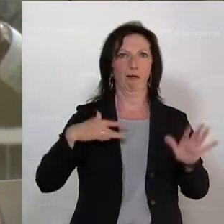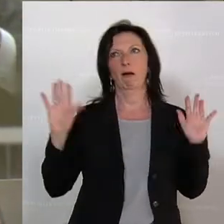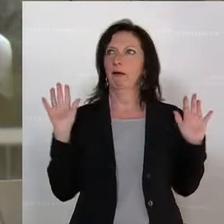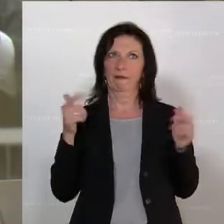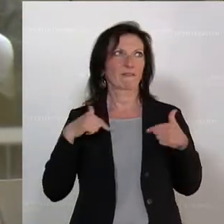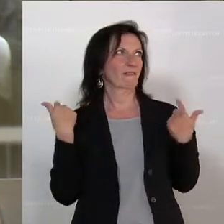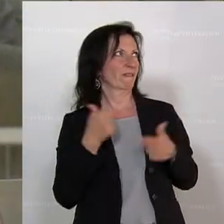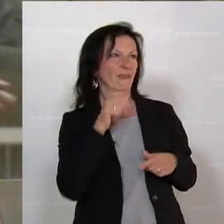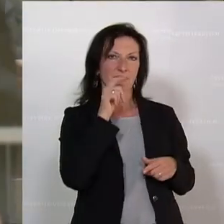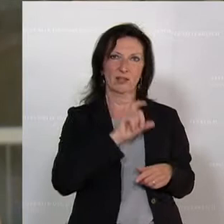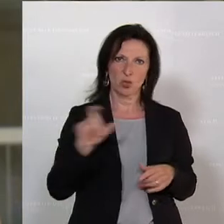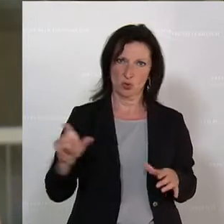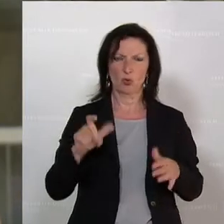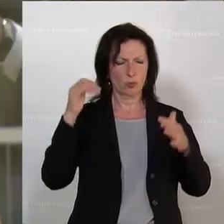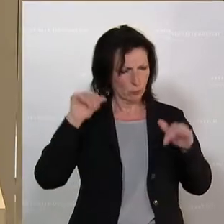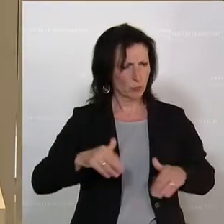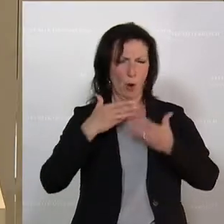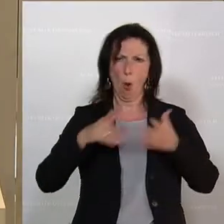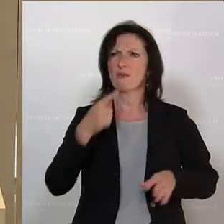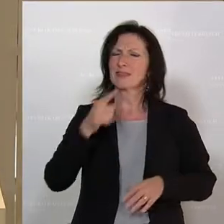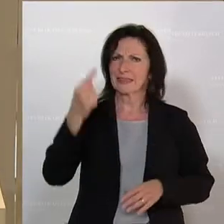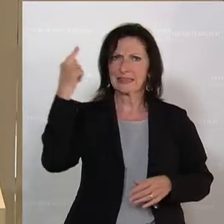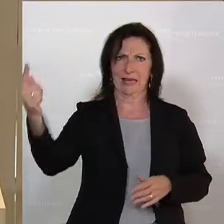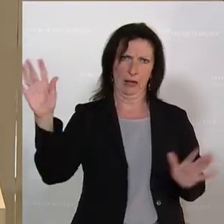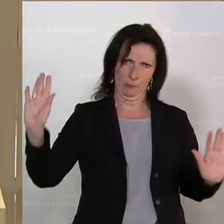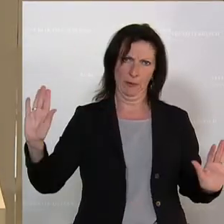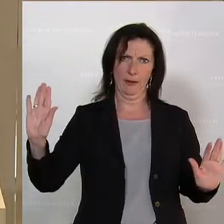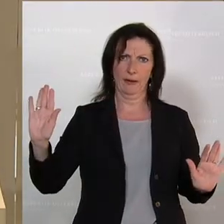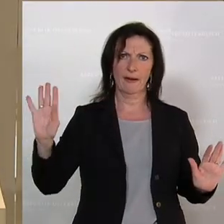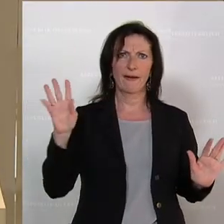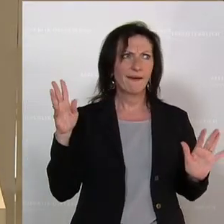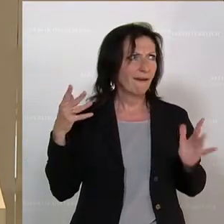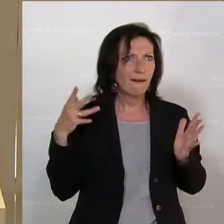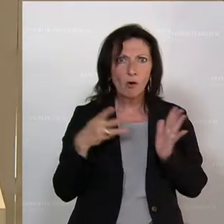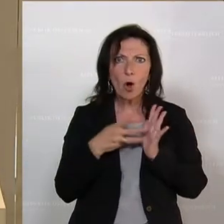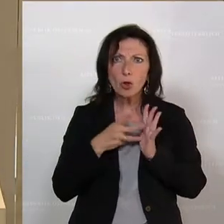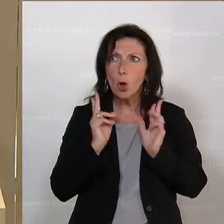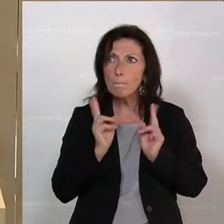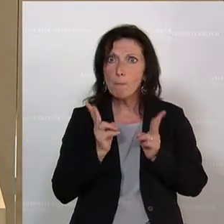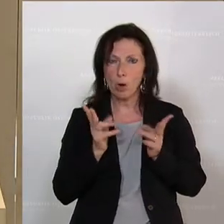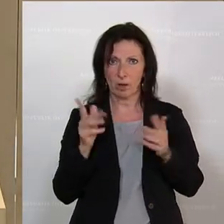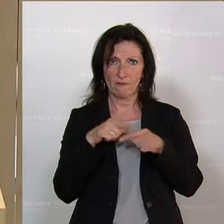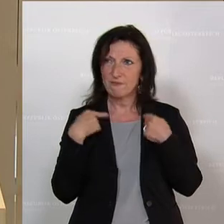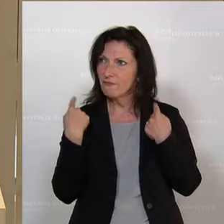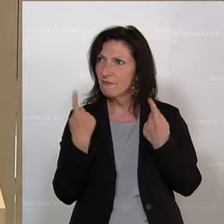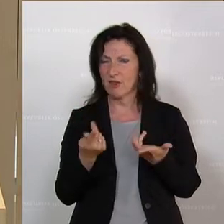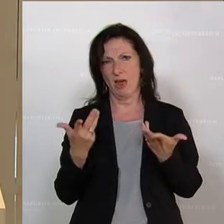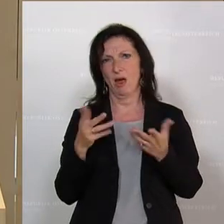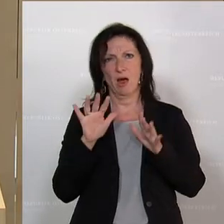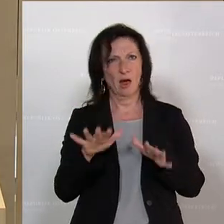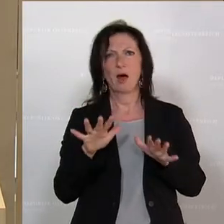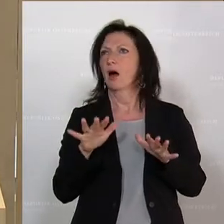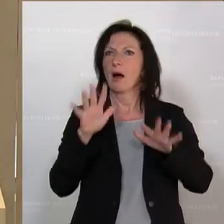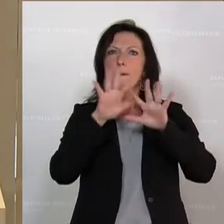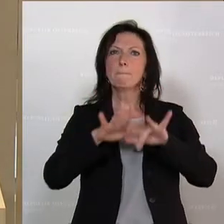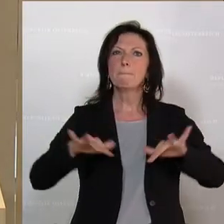möchte ich auch in aller Gleichheit auch einmal sagen. Wir lassen Sie sicher nicht das Kontrollinstrument und einer der hart erkämpften und wesentlichen Säulen des